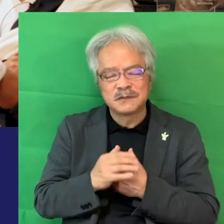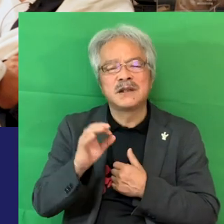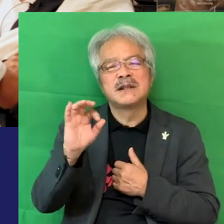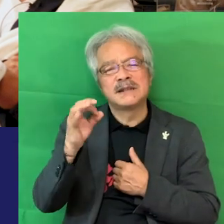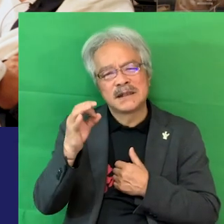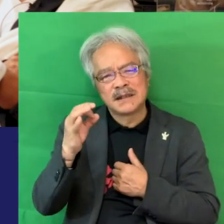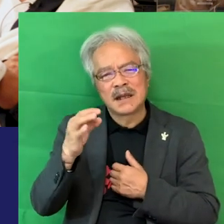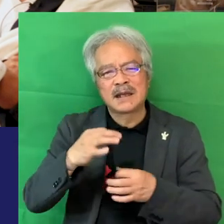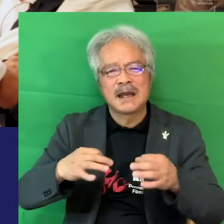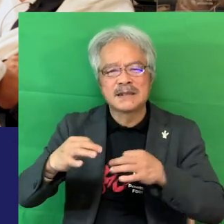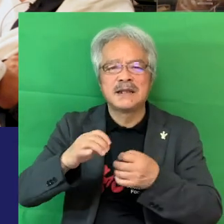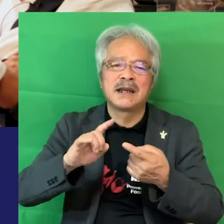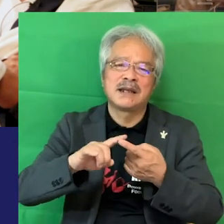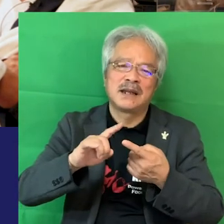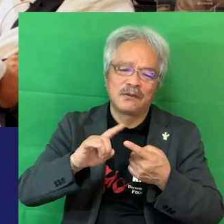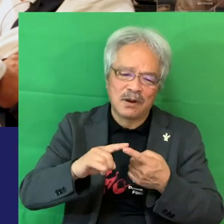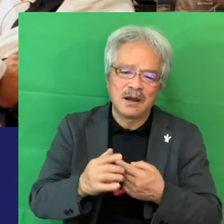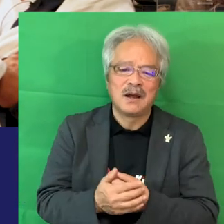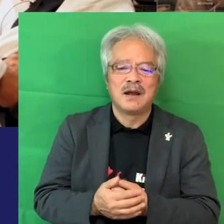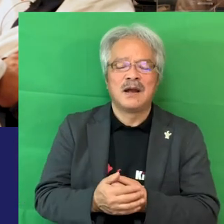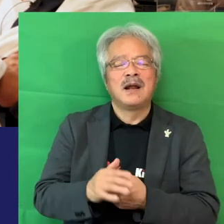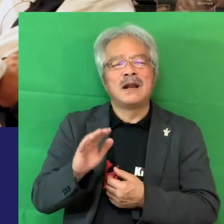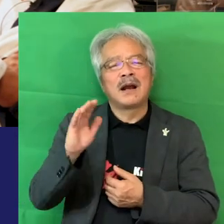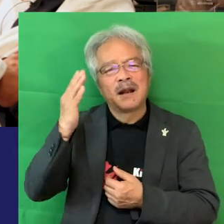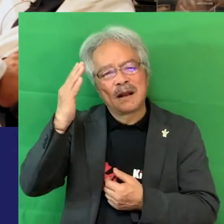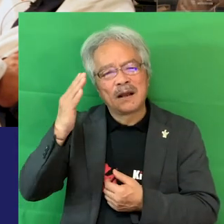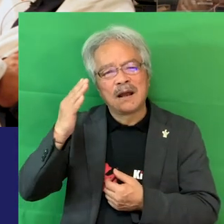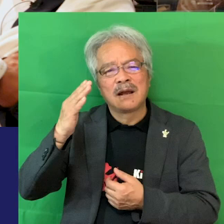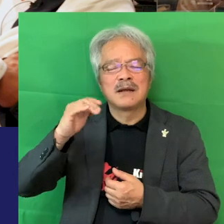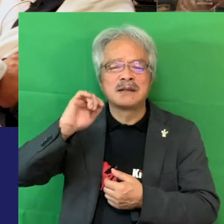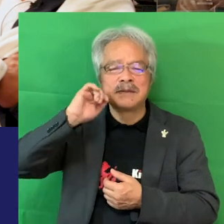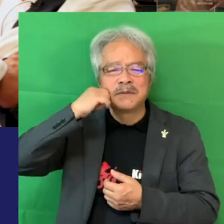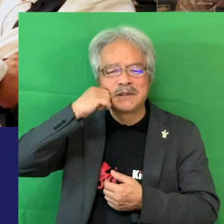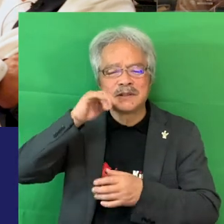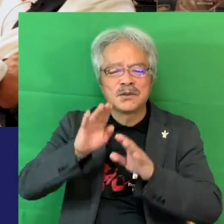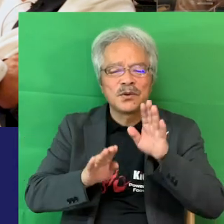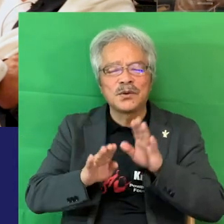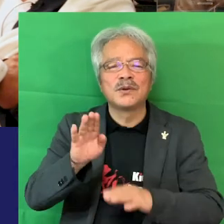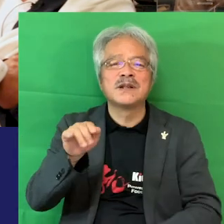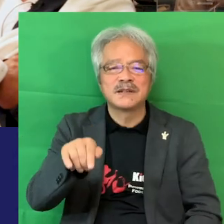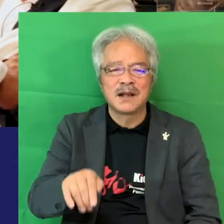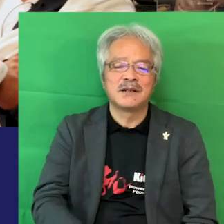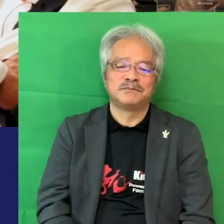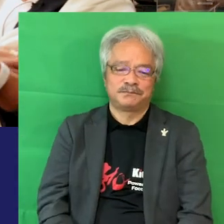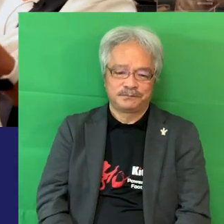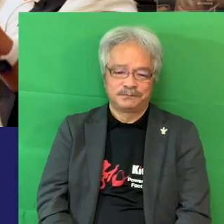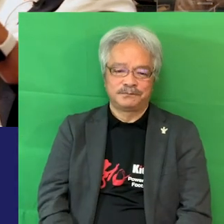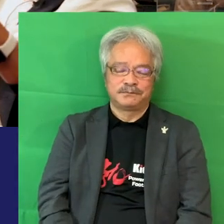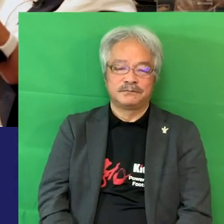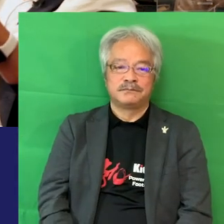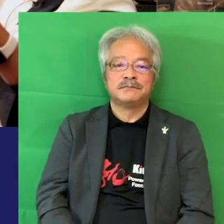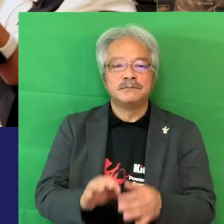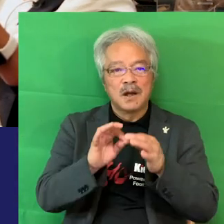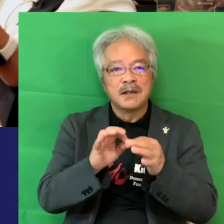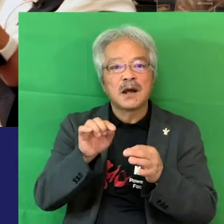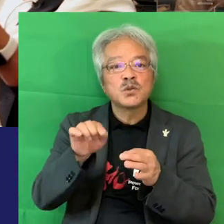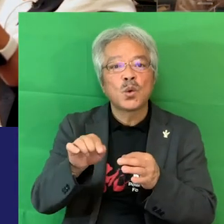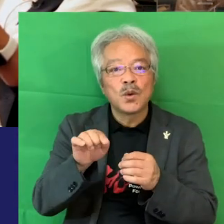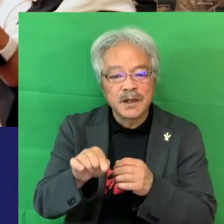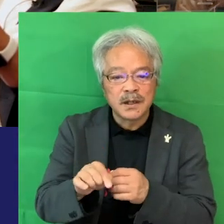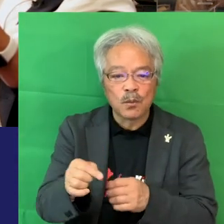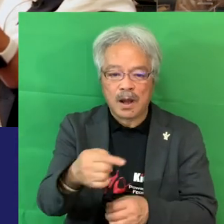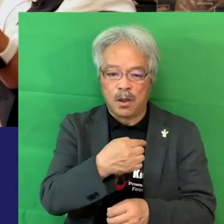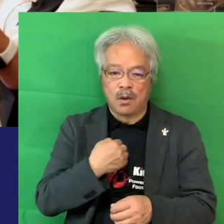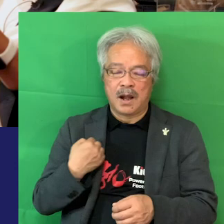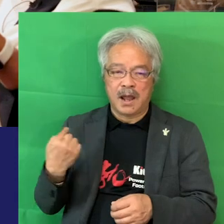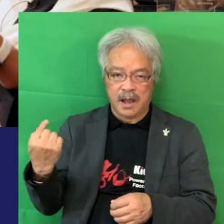ちょっと金銭面経済的になかなか厳しい状況での運営そうですねですからねまあだからそこに我々